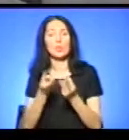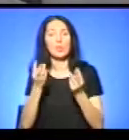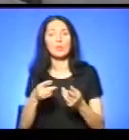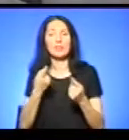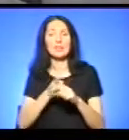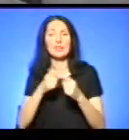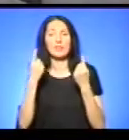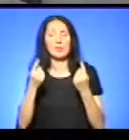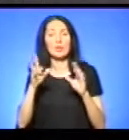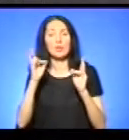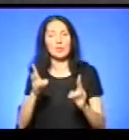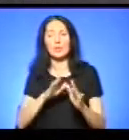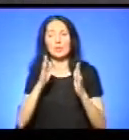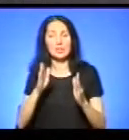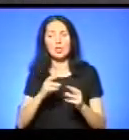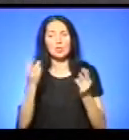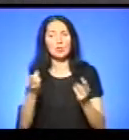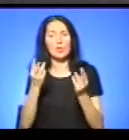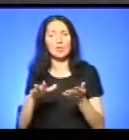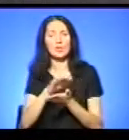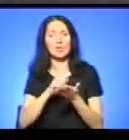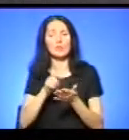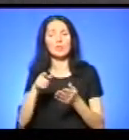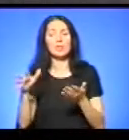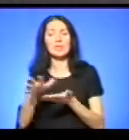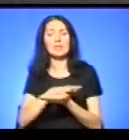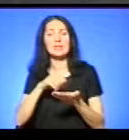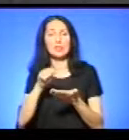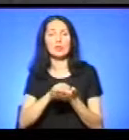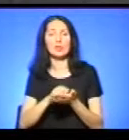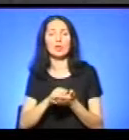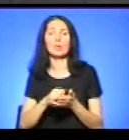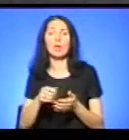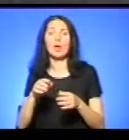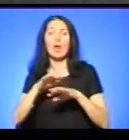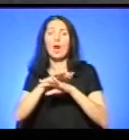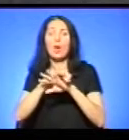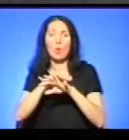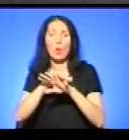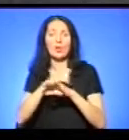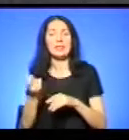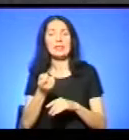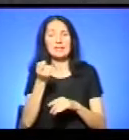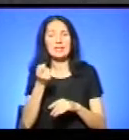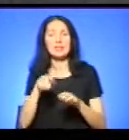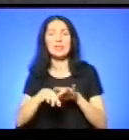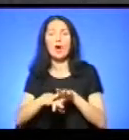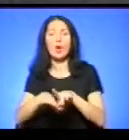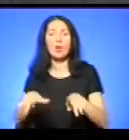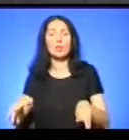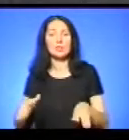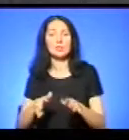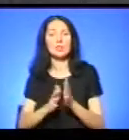в нашому розумінні, що вогонь пройшов, він знищує корисних комах, він знищує насіння, він знищує корінці тих рослин,